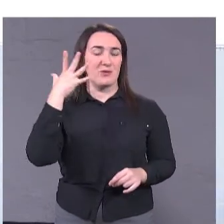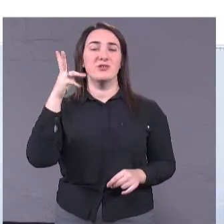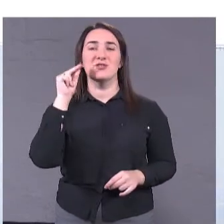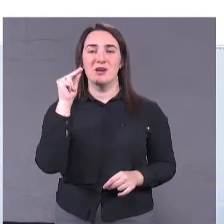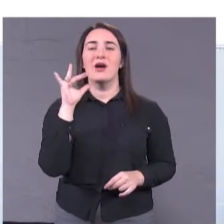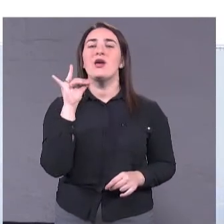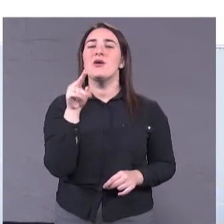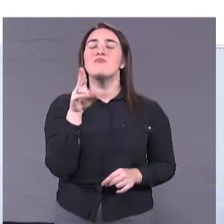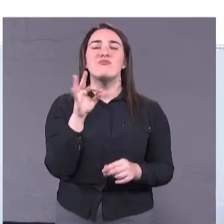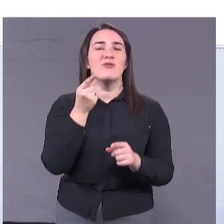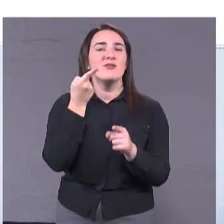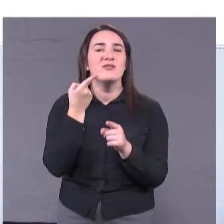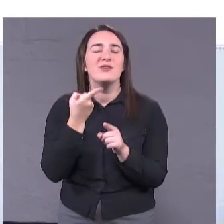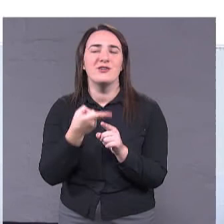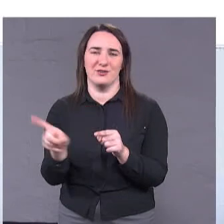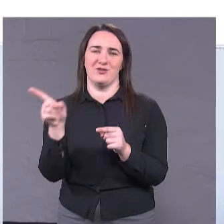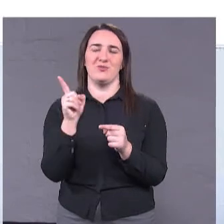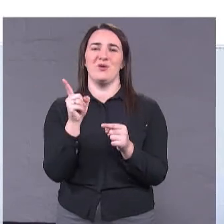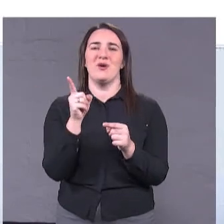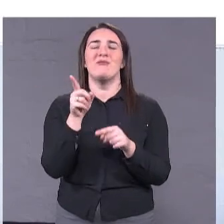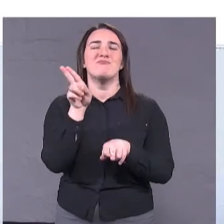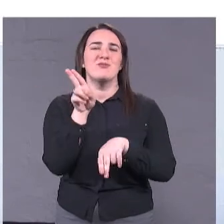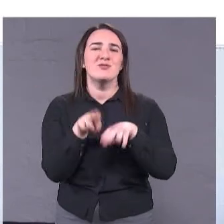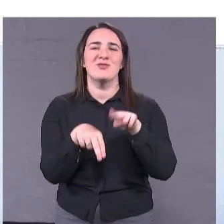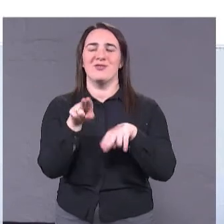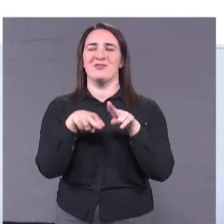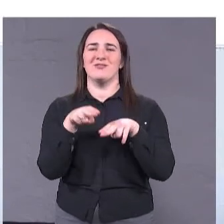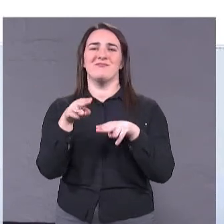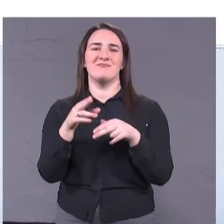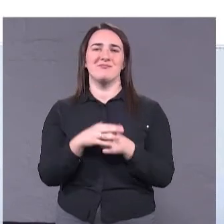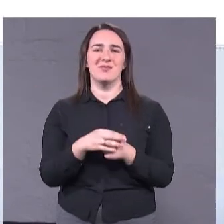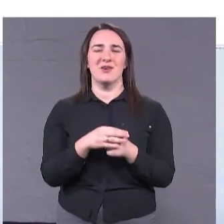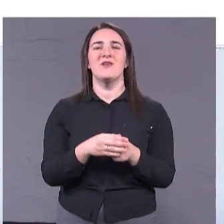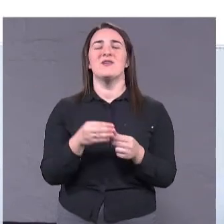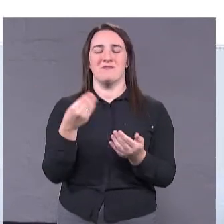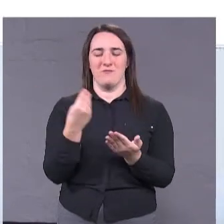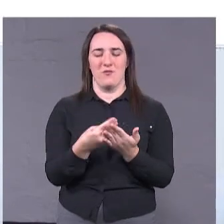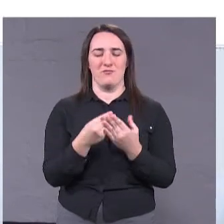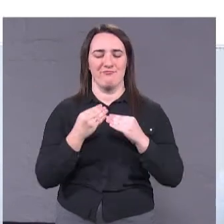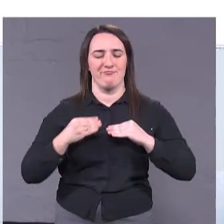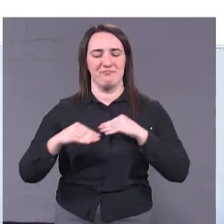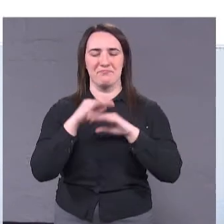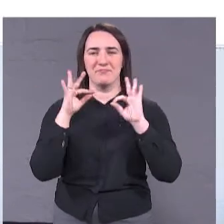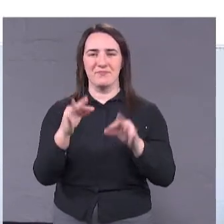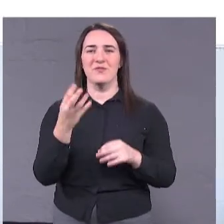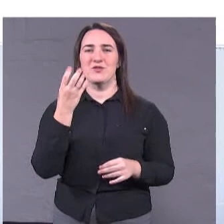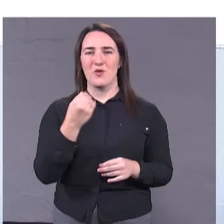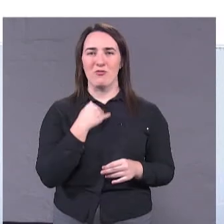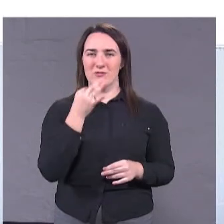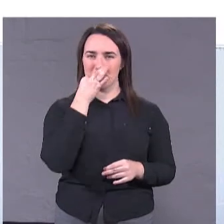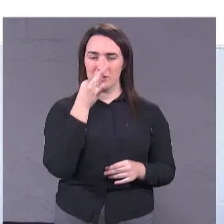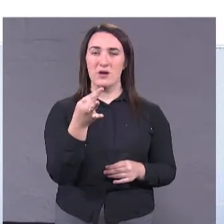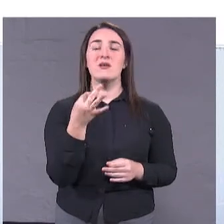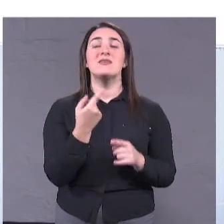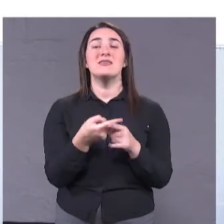-другому построити формування цього бюджету. І ще раз я хочу вам сказати, це все можна